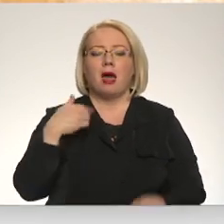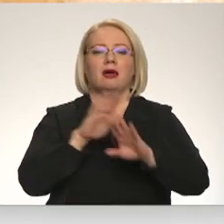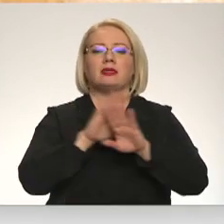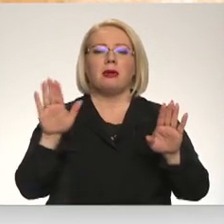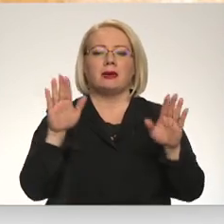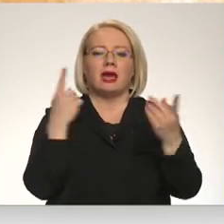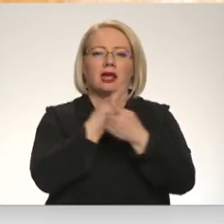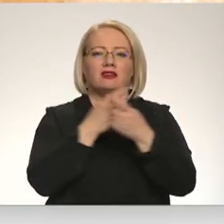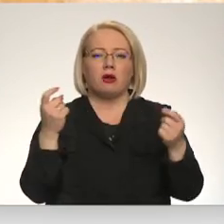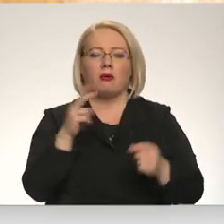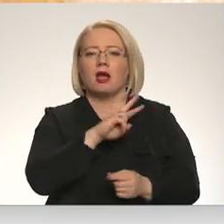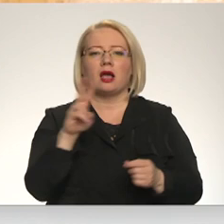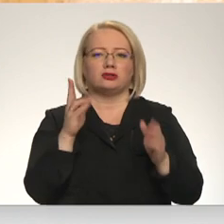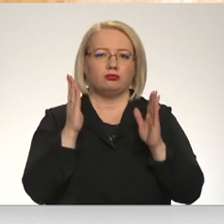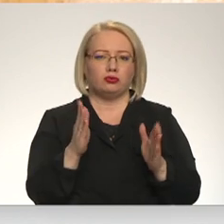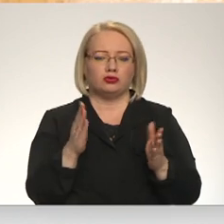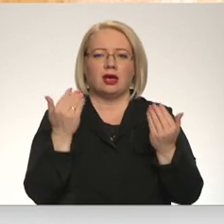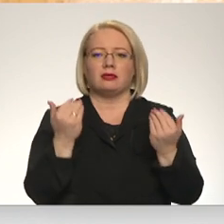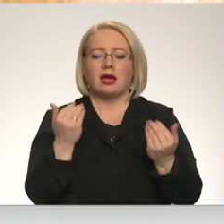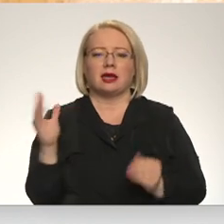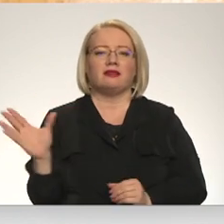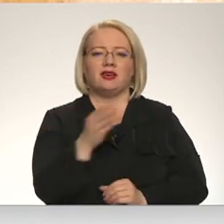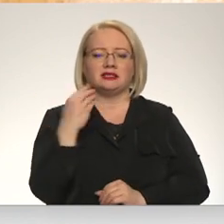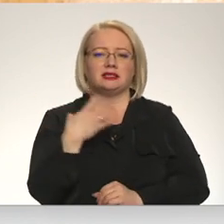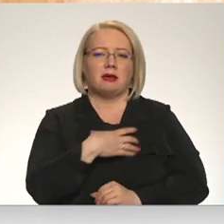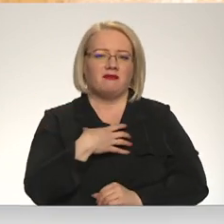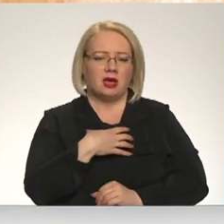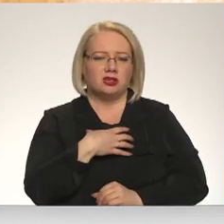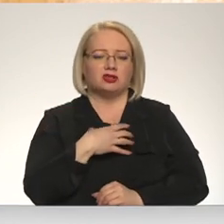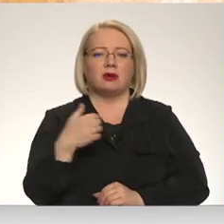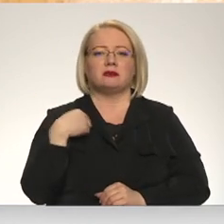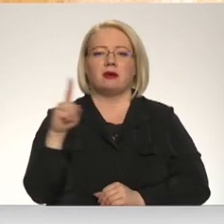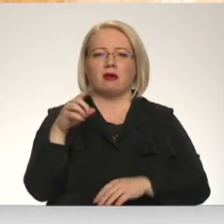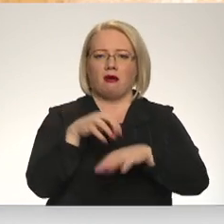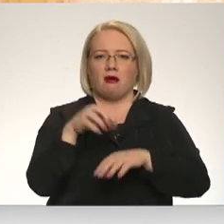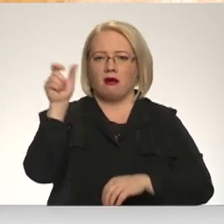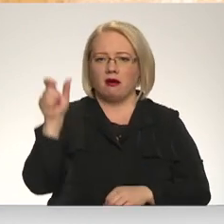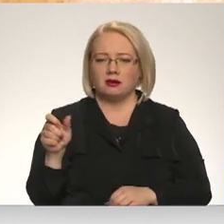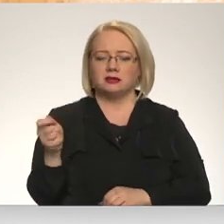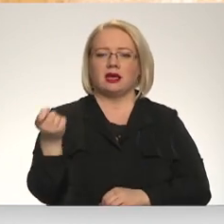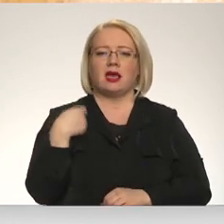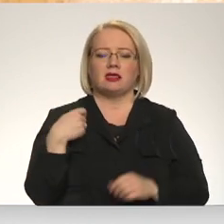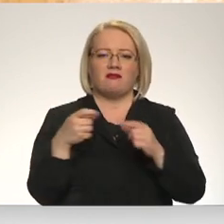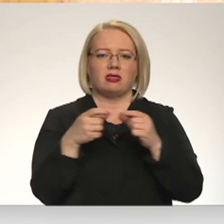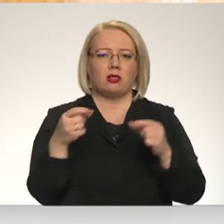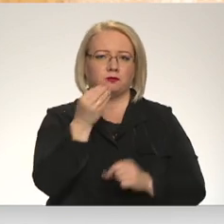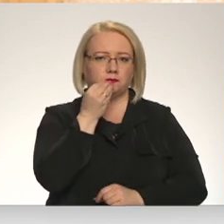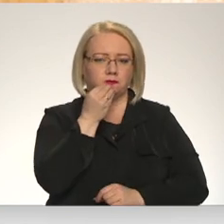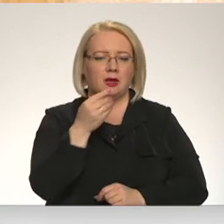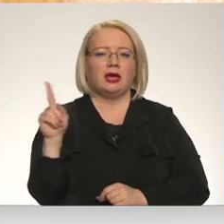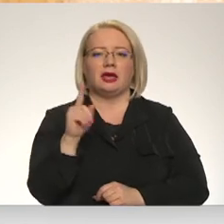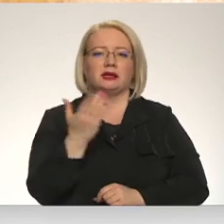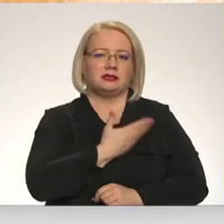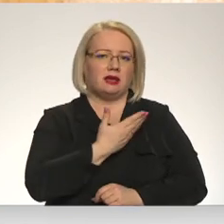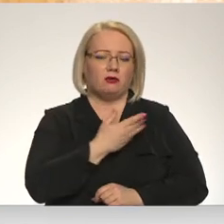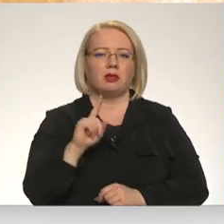informācijas, kas var būt. Tagad ir visas man nepieciešamās vajadzības. Man ir ārsts, iedava talonu sēšanai, ir kur dzīvot.